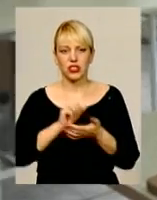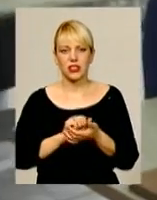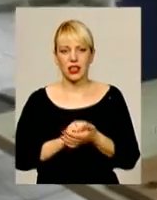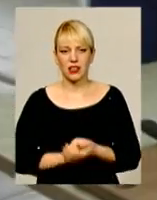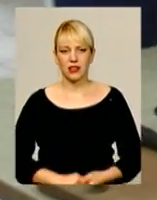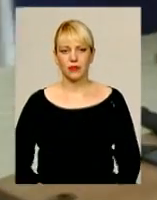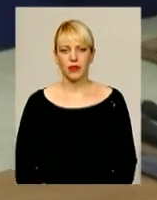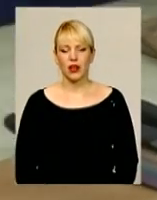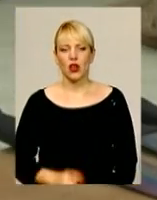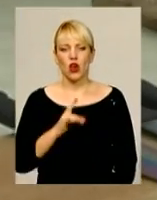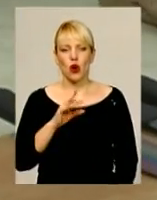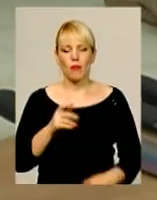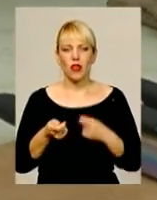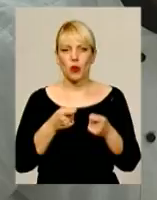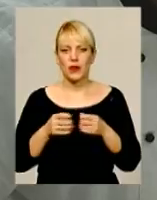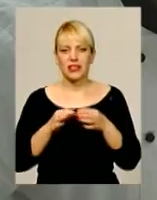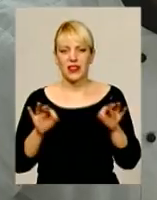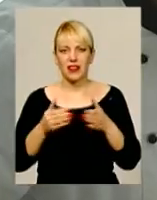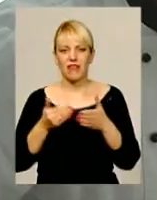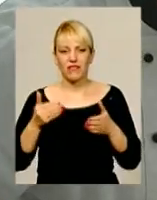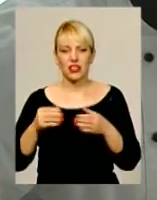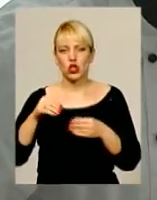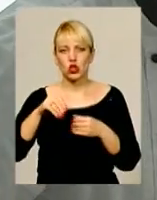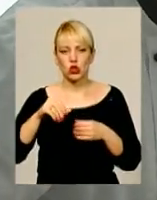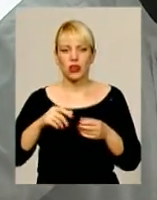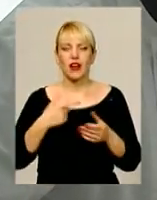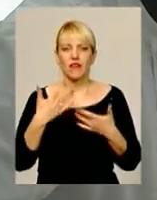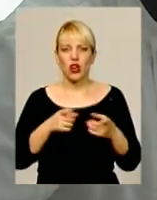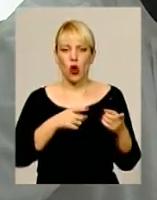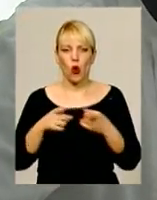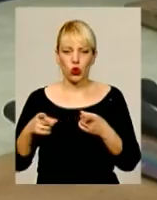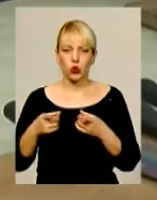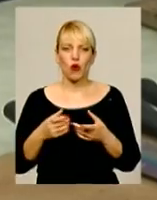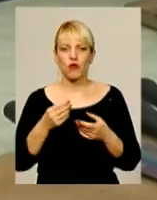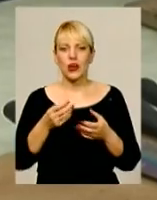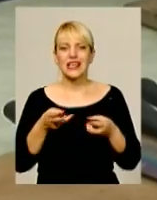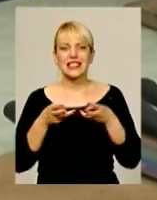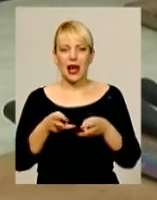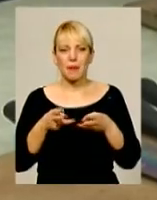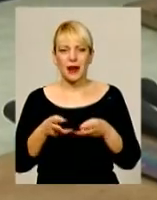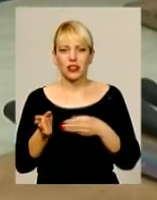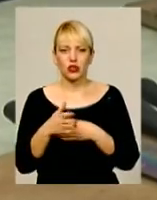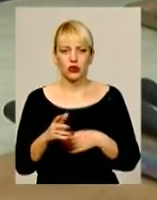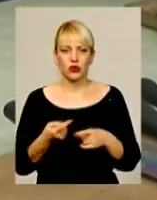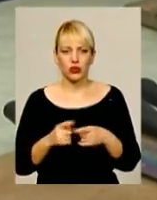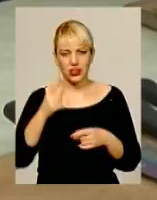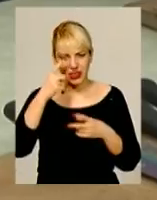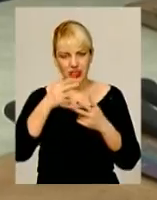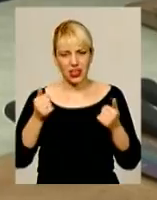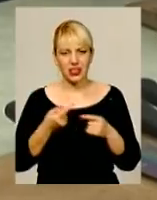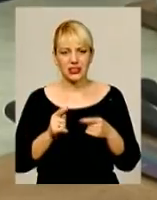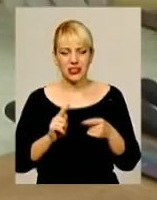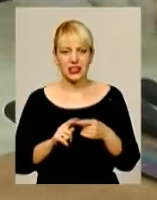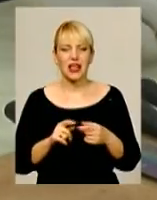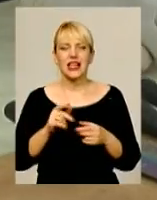Роман обережно звільняє від шару солі вже готову страву – запечену рибу. Зізнається, для нього кулінарія – це